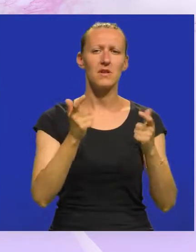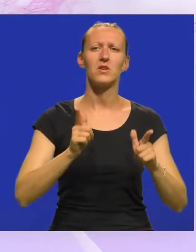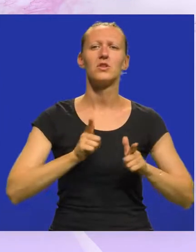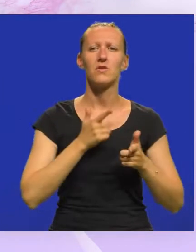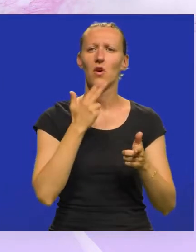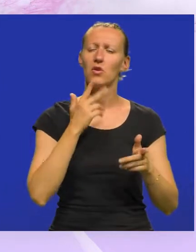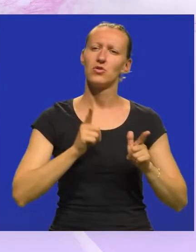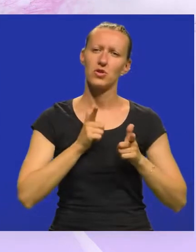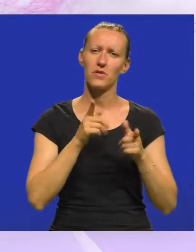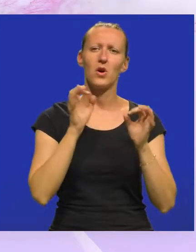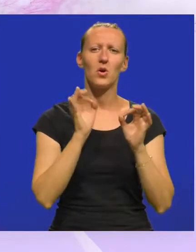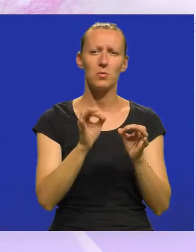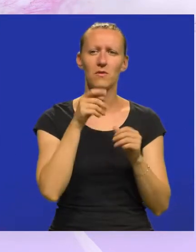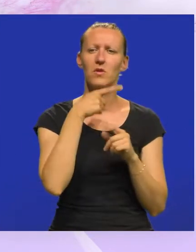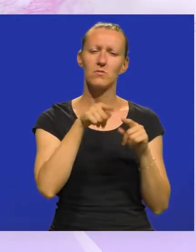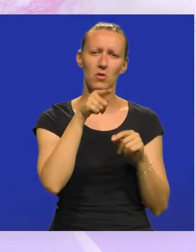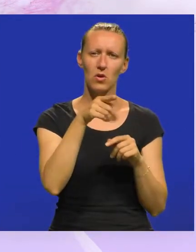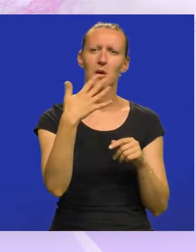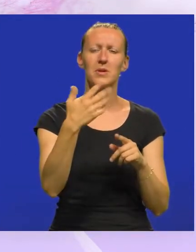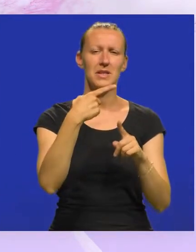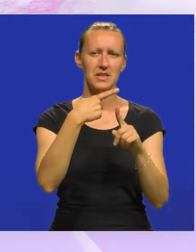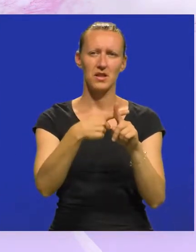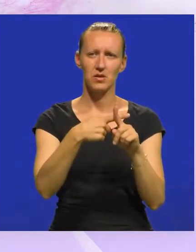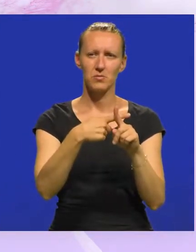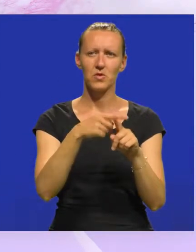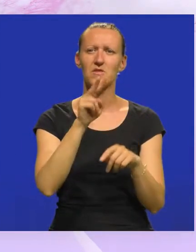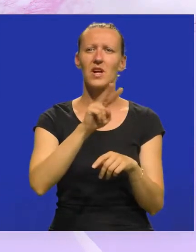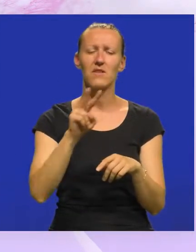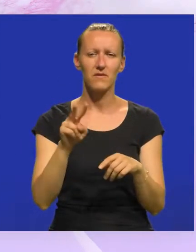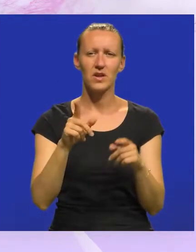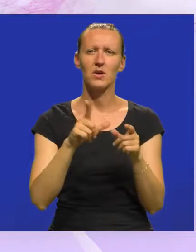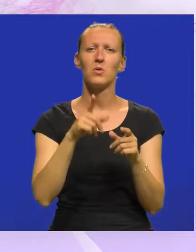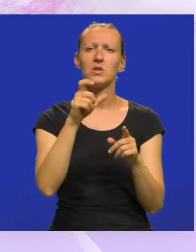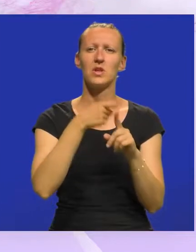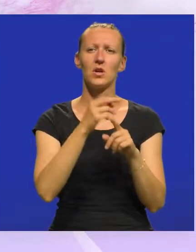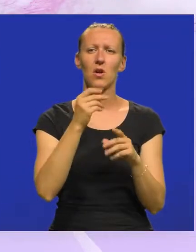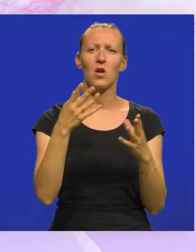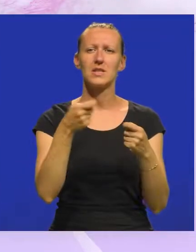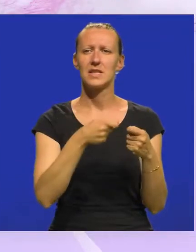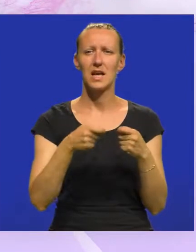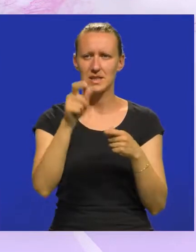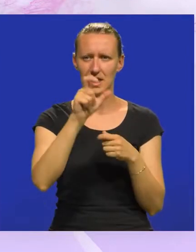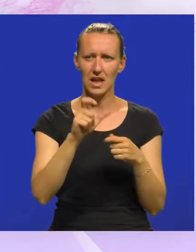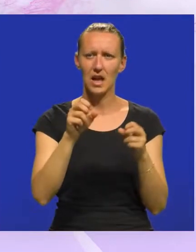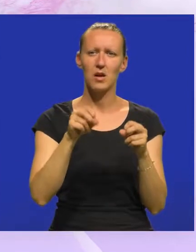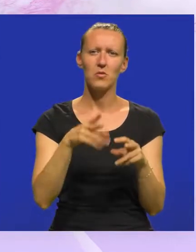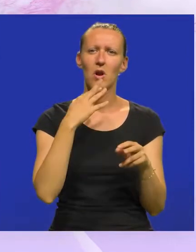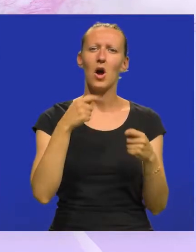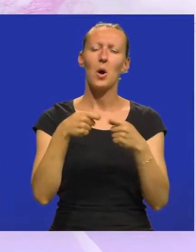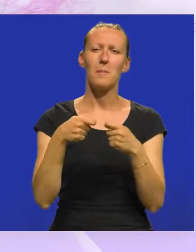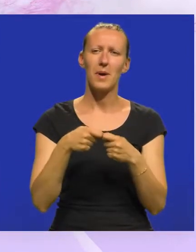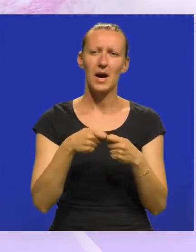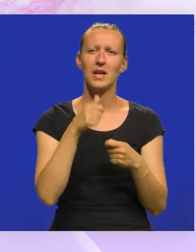život koji žive. Upravo zato Klub 50+, Velivrh, u Čirkolu sa zajednicom Talijana Pula kao